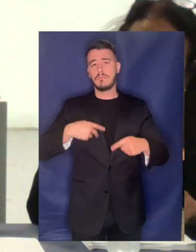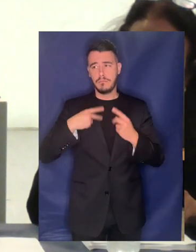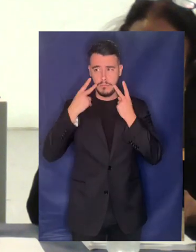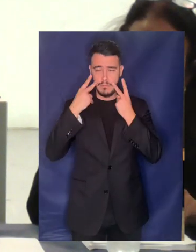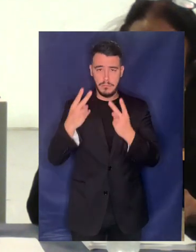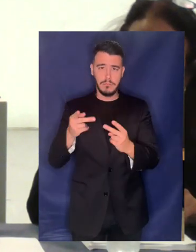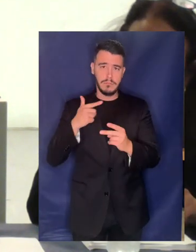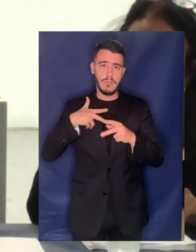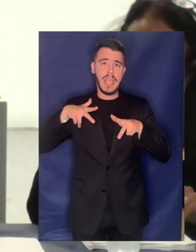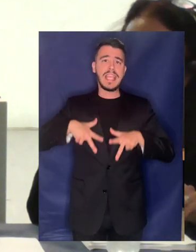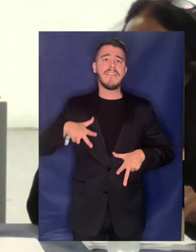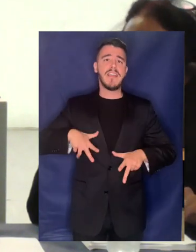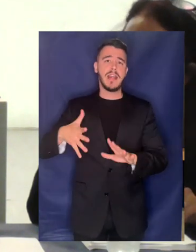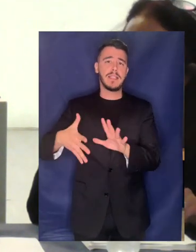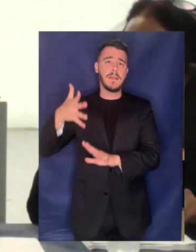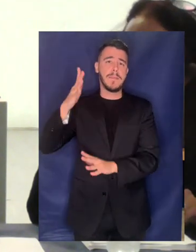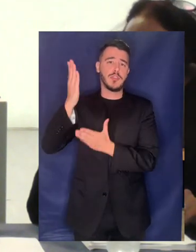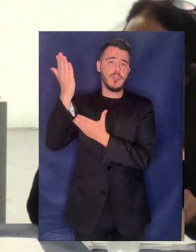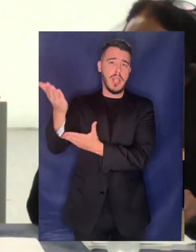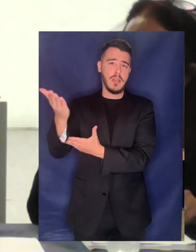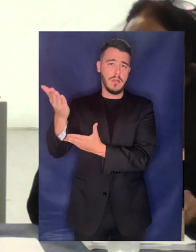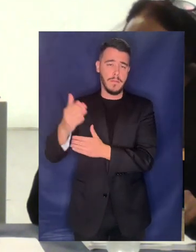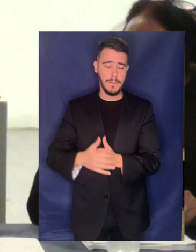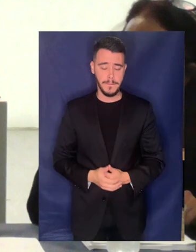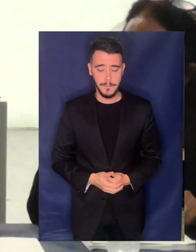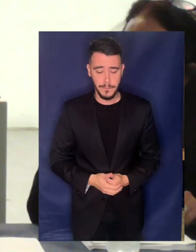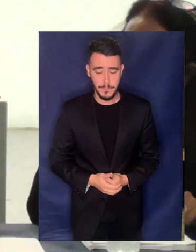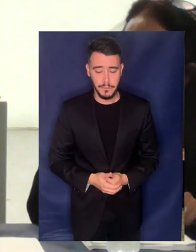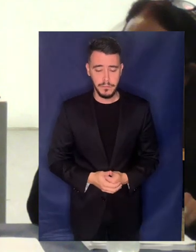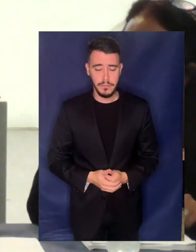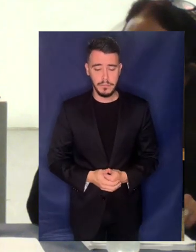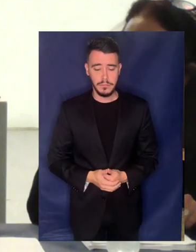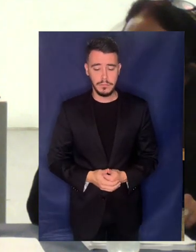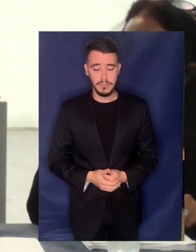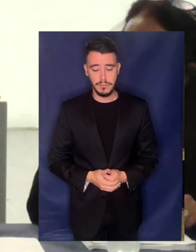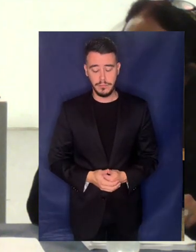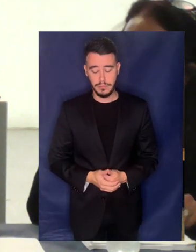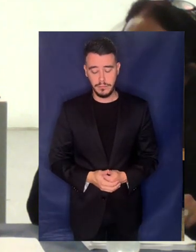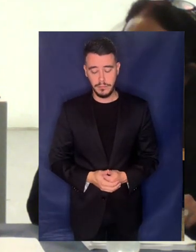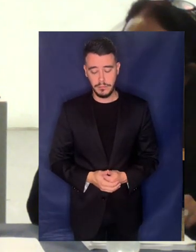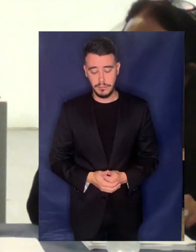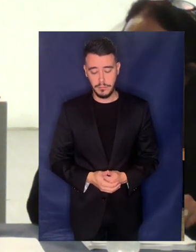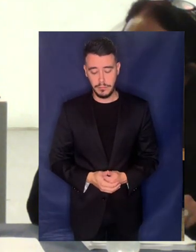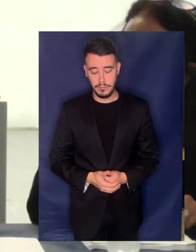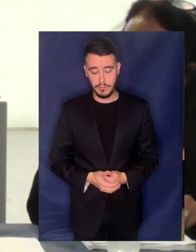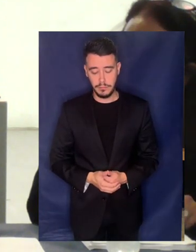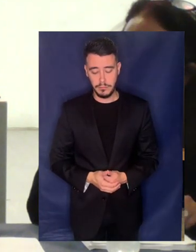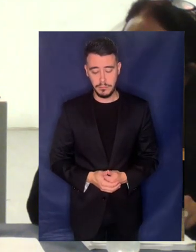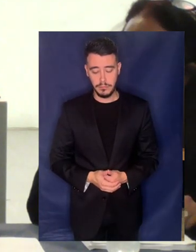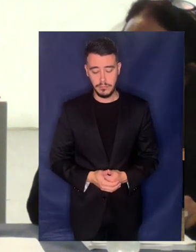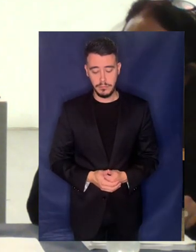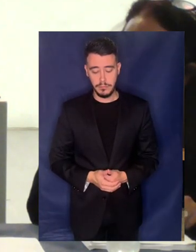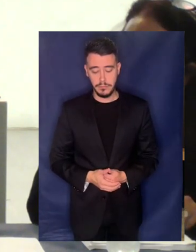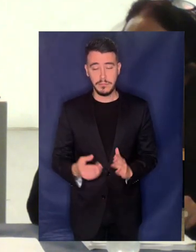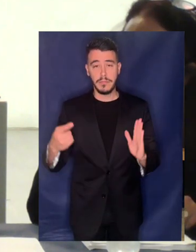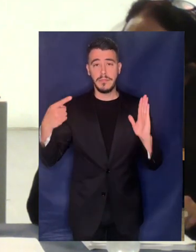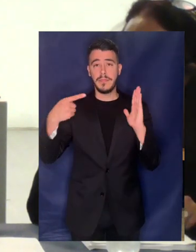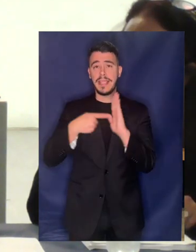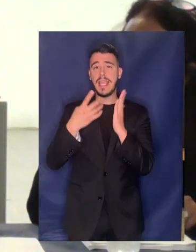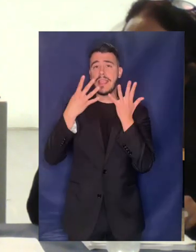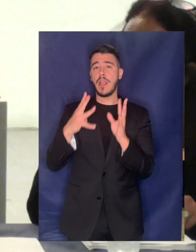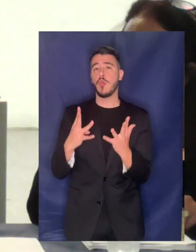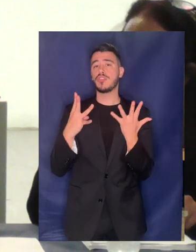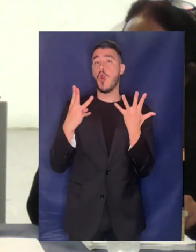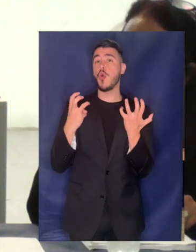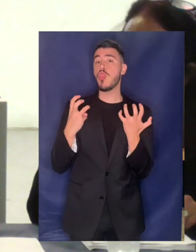Μητσοτάκη σε σχέση με το νερό είναι αυτό που είδαμε πολύ έντονα στα μέσα της δεκαετίας του 1980 στη Βόρεια